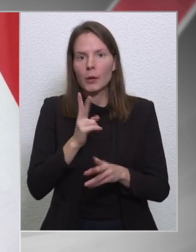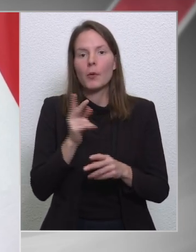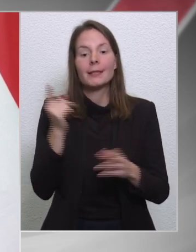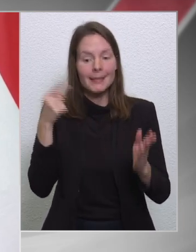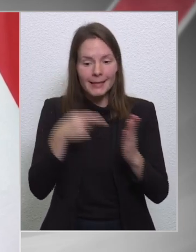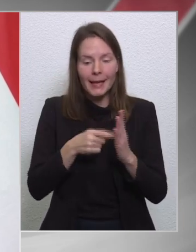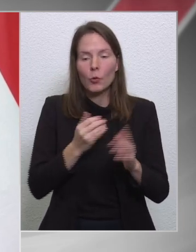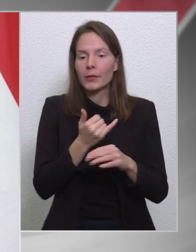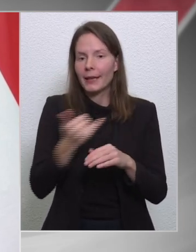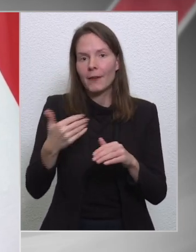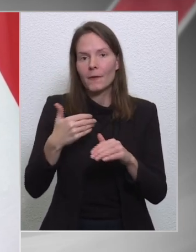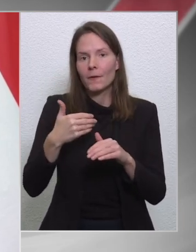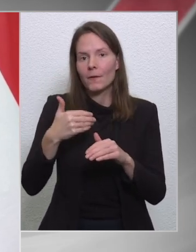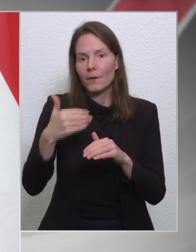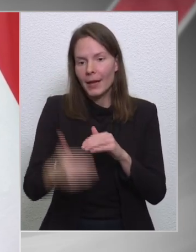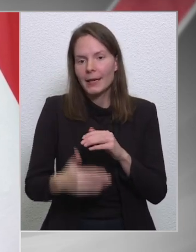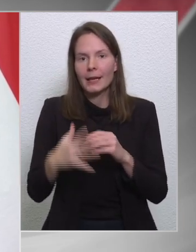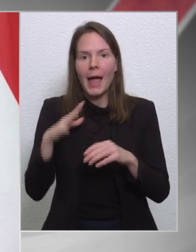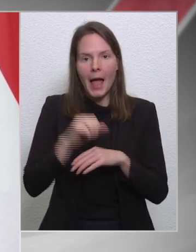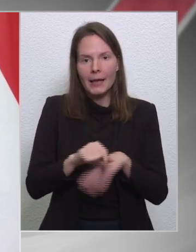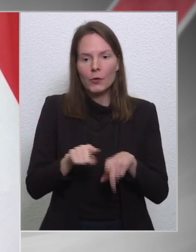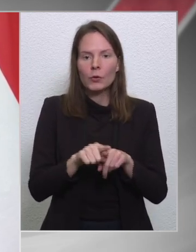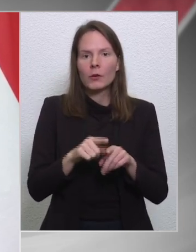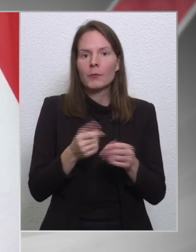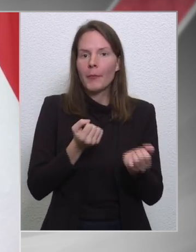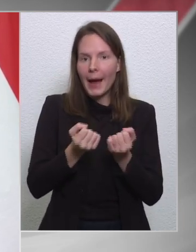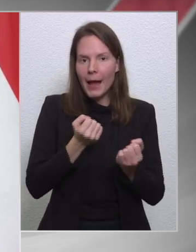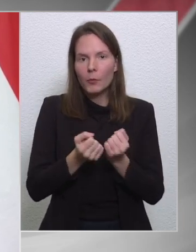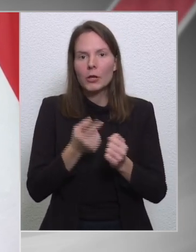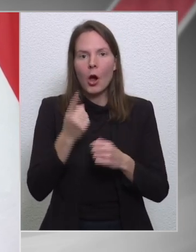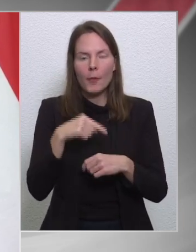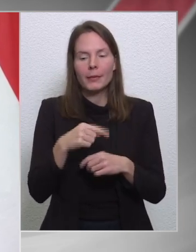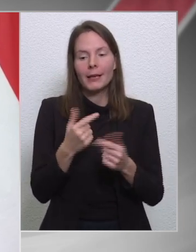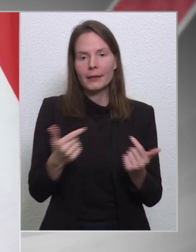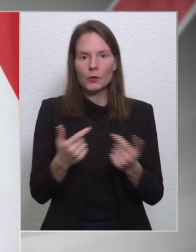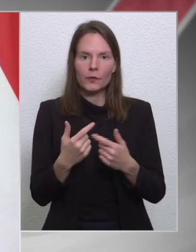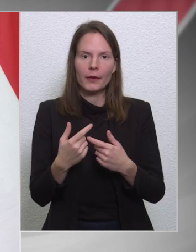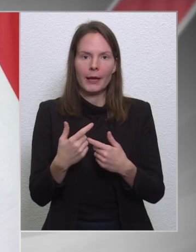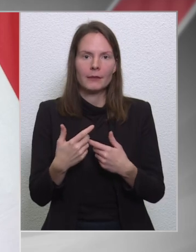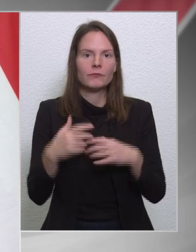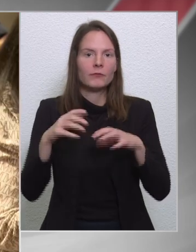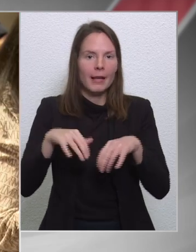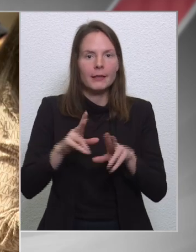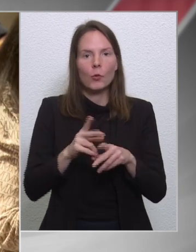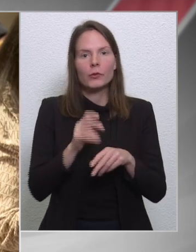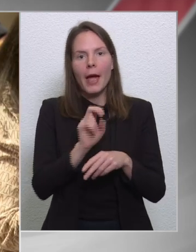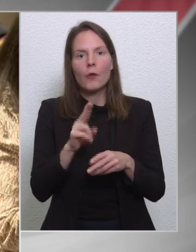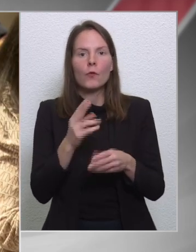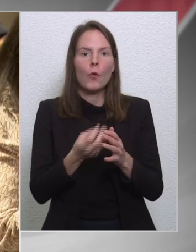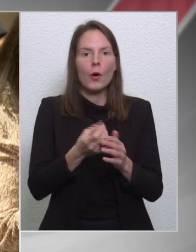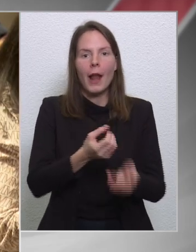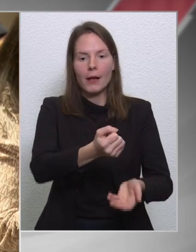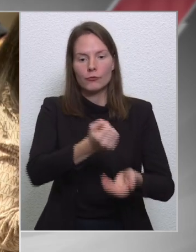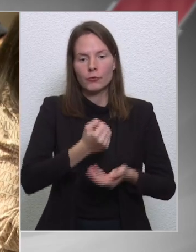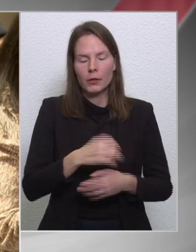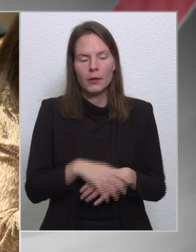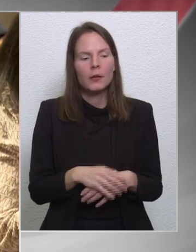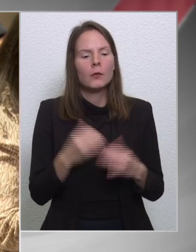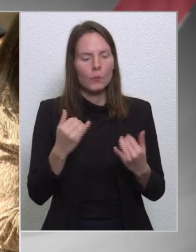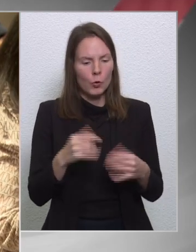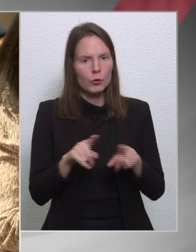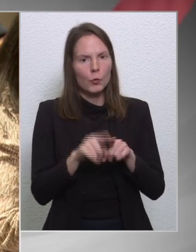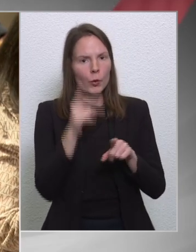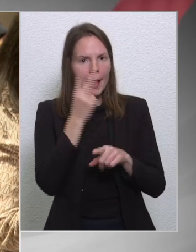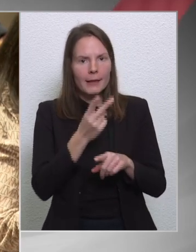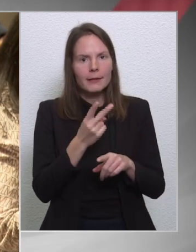elérjük azokat a megállapodásokat, amelyek lehetővé teszik az Európai Uniós forrásokhoz valahol záférés. Most úgy tűnik, hogy ugye évvégéig